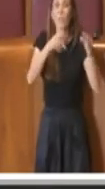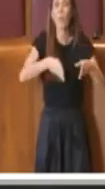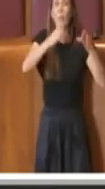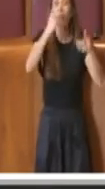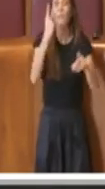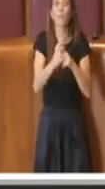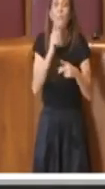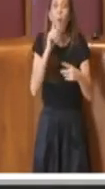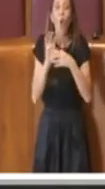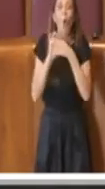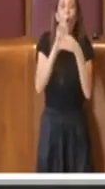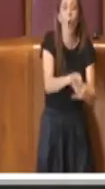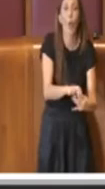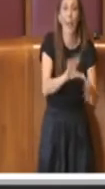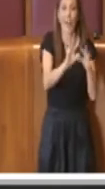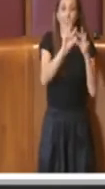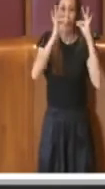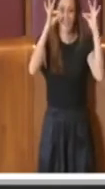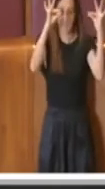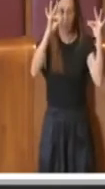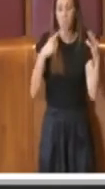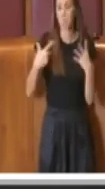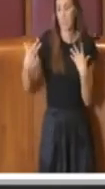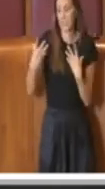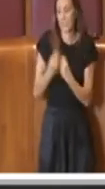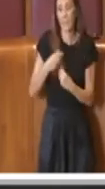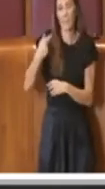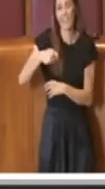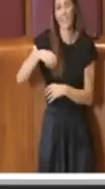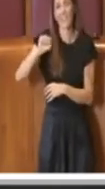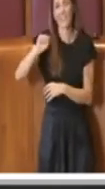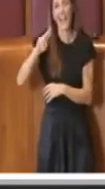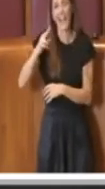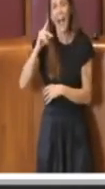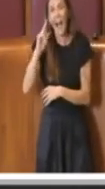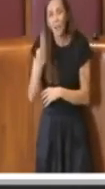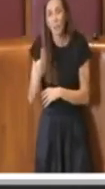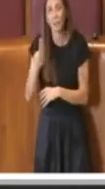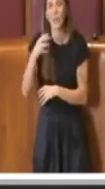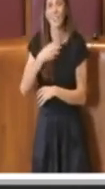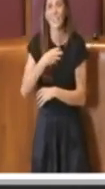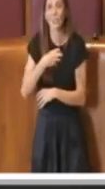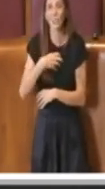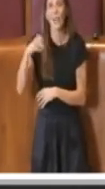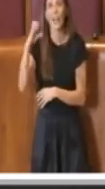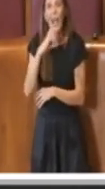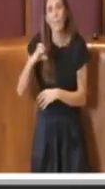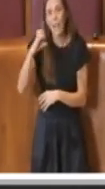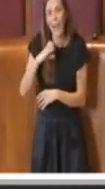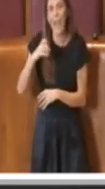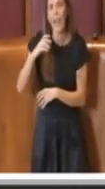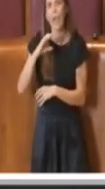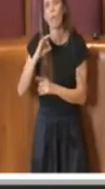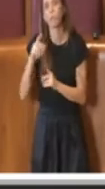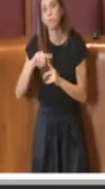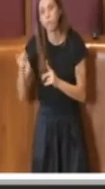insieme al Presidente Ardu e agli assessori da Meleo e Vivarelli e Valentina,